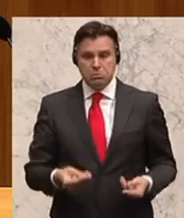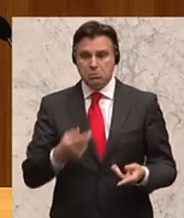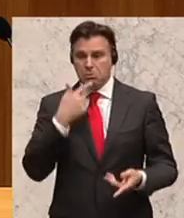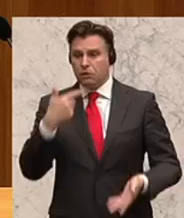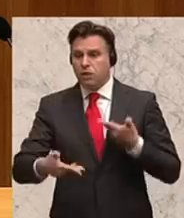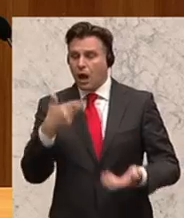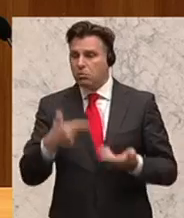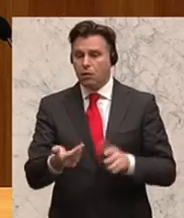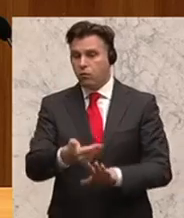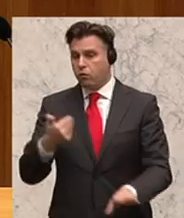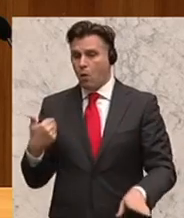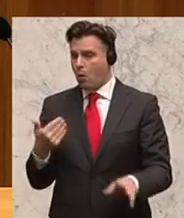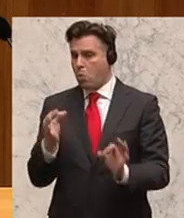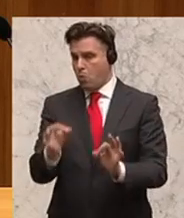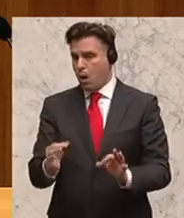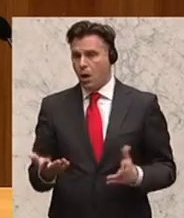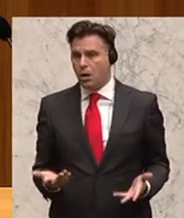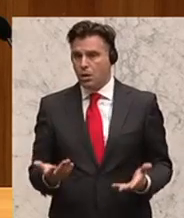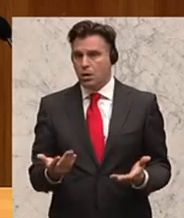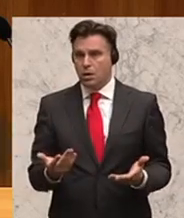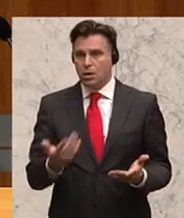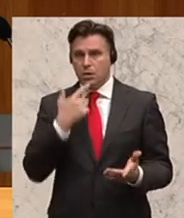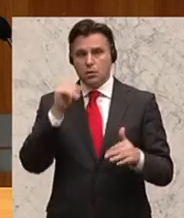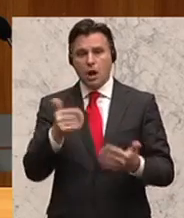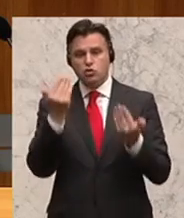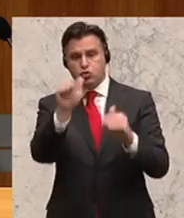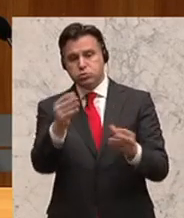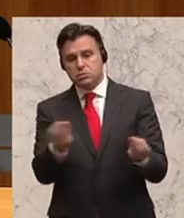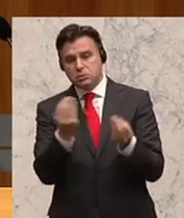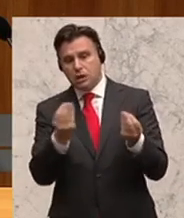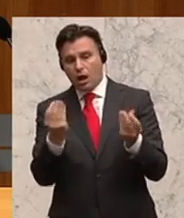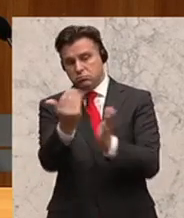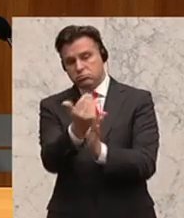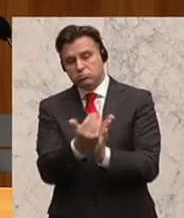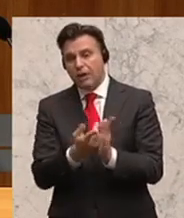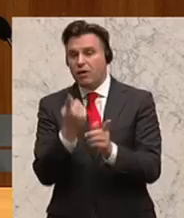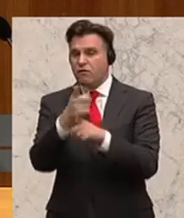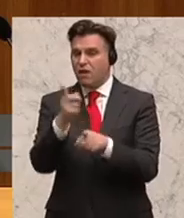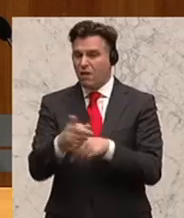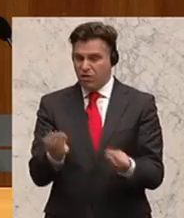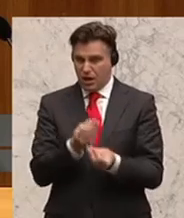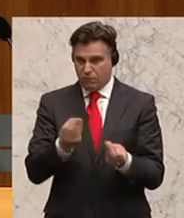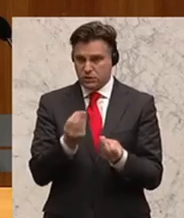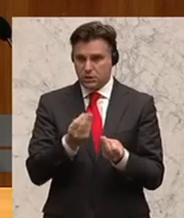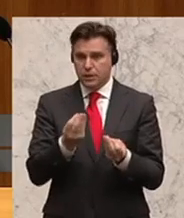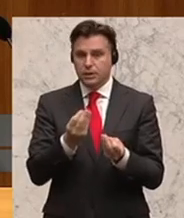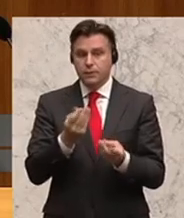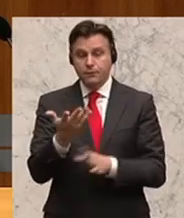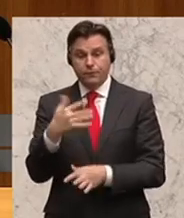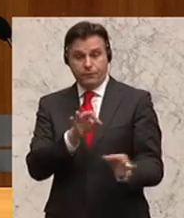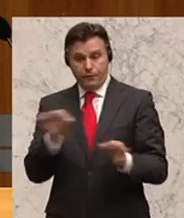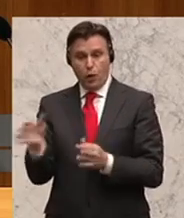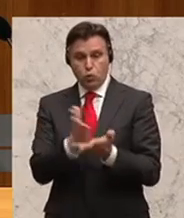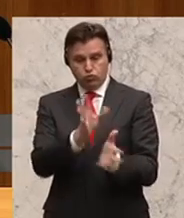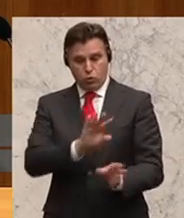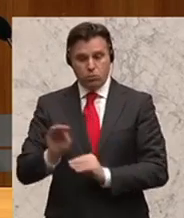nicht ausverhandelt. Das heißt, wenn hier fehlende Schutzniveaus im Gesetz drinnen sind, die eventuell in der Verordnung